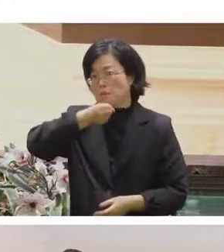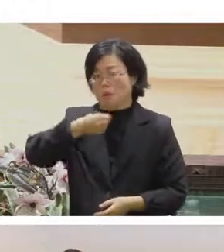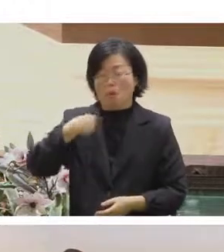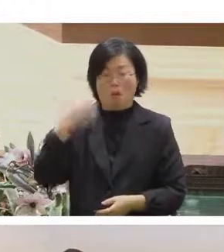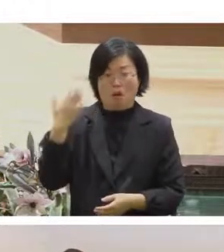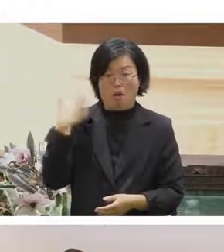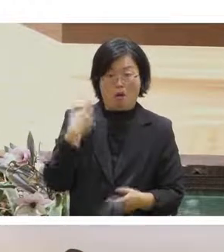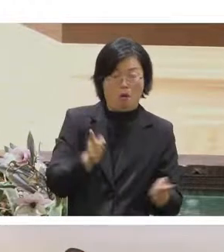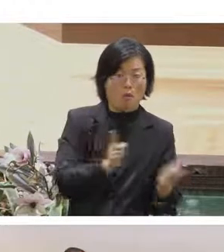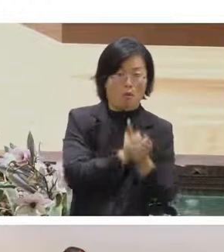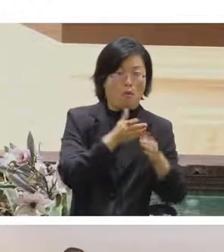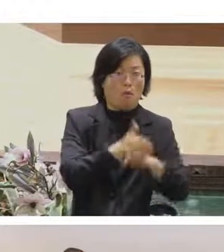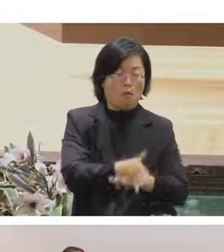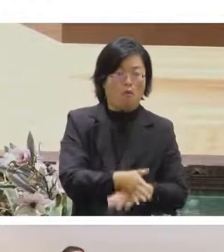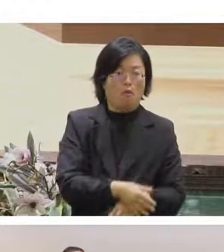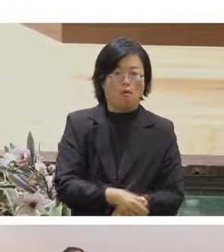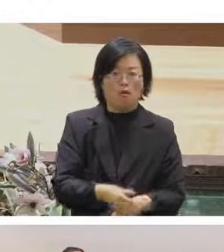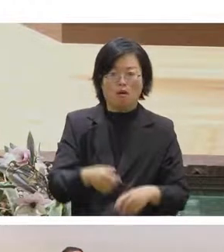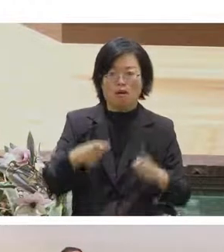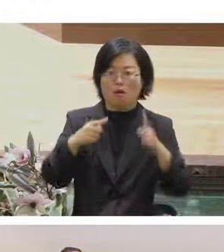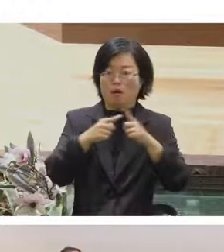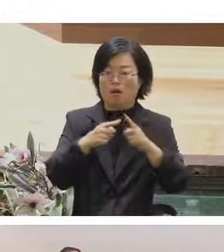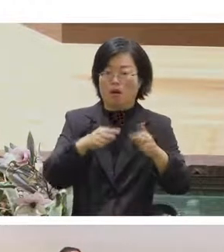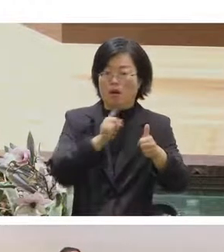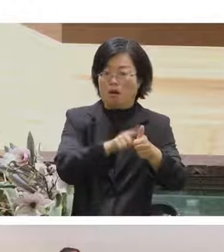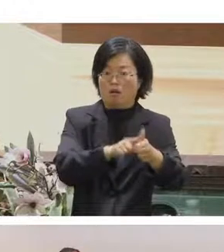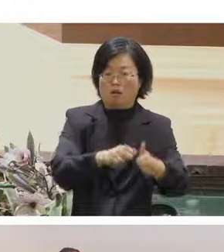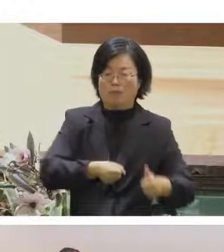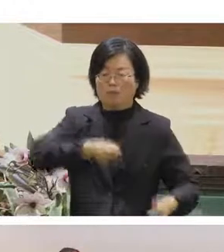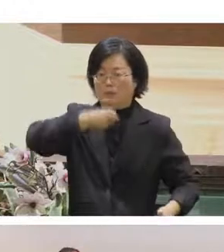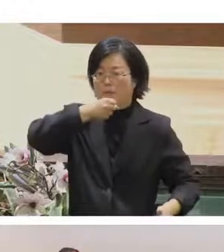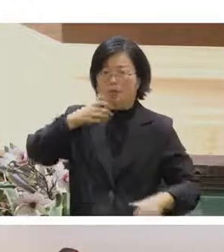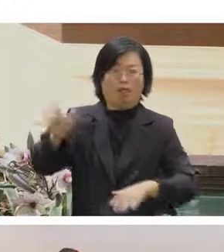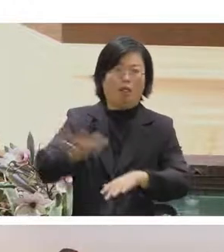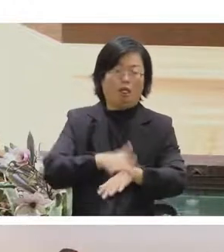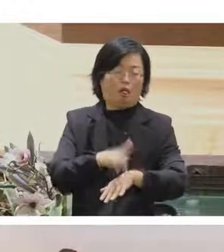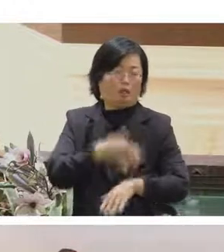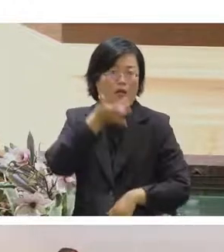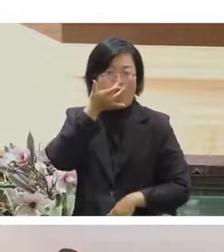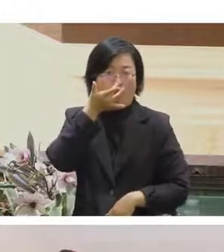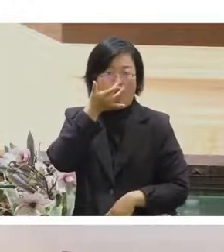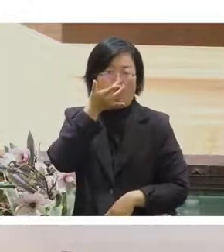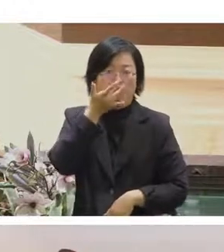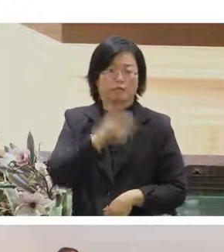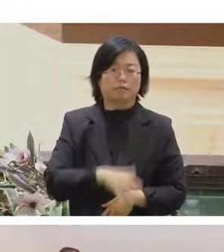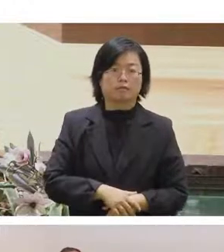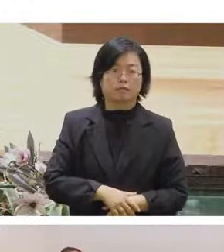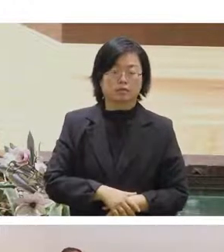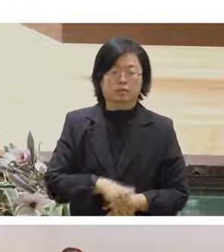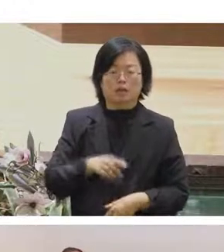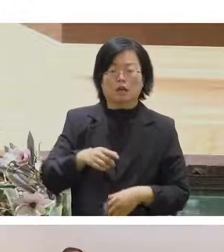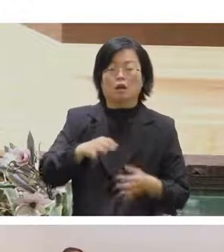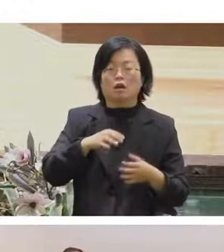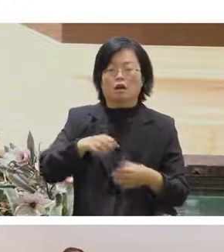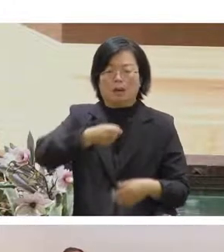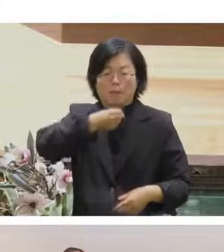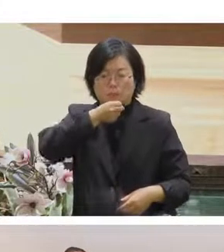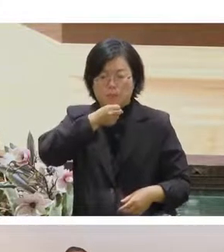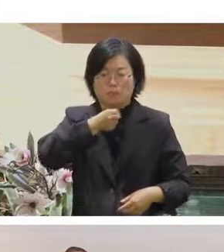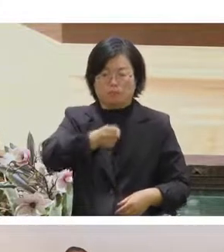主席講話他不會拿麥克風首先拿麥克風是說你知道怎麼樣拿麥克風他的聲音是最大聲的